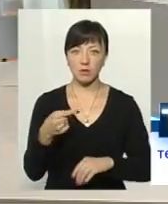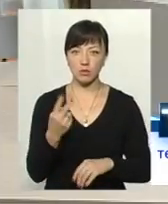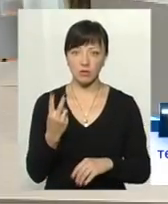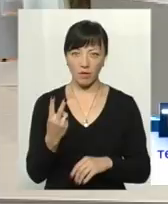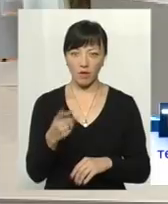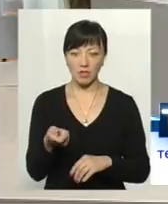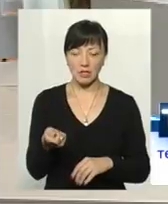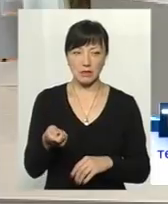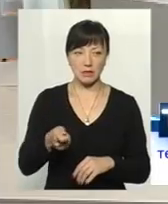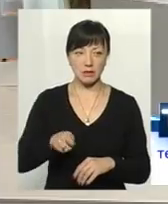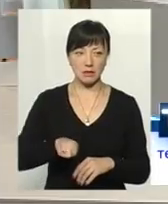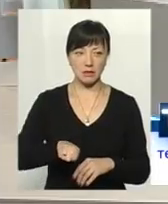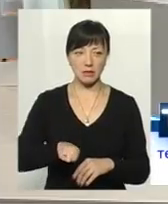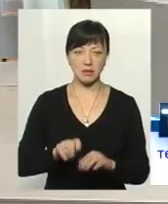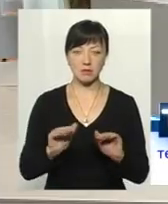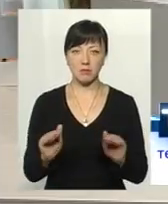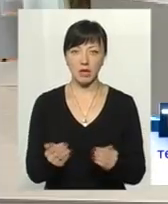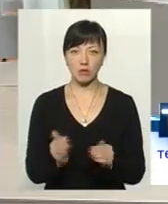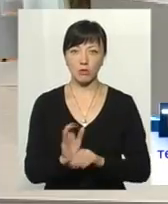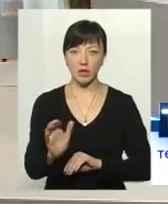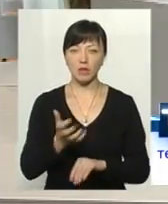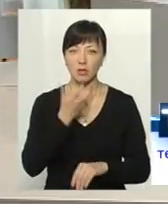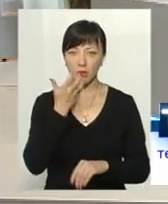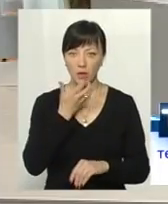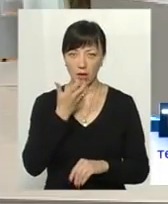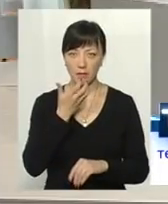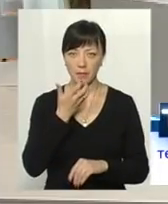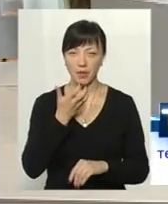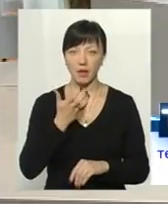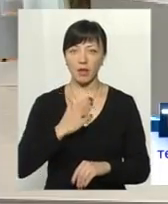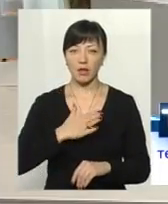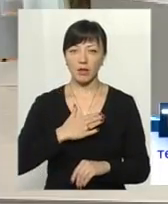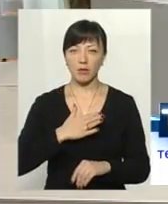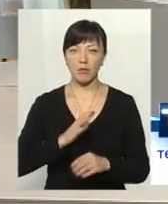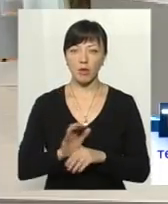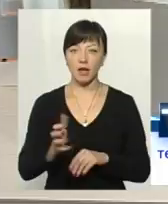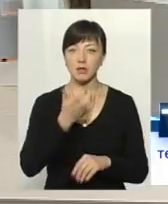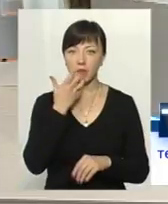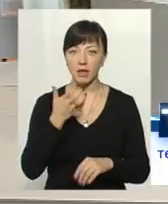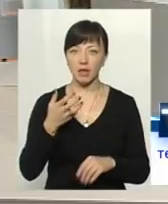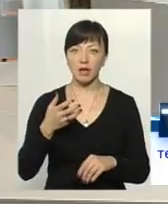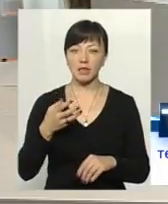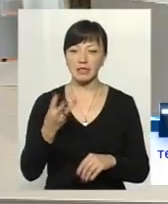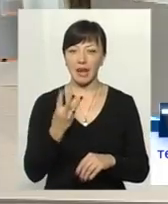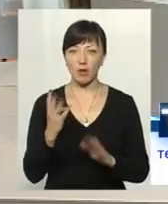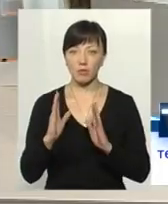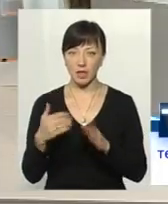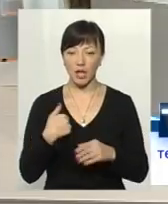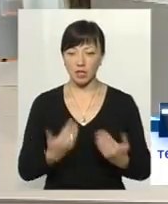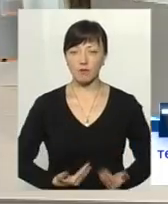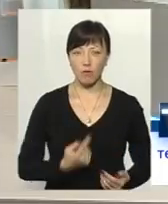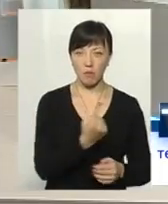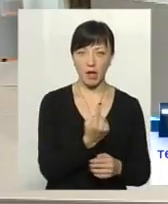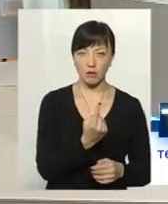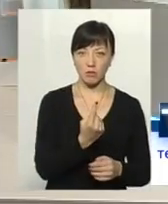вони зменшують подачу тепла. Наш подача тепла йде з третього под'їзду. Я живу в першому